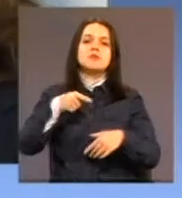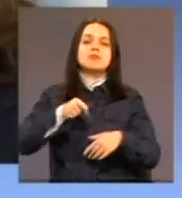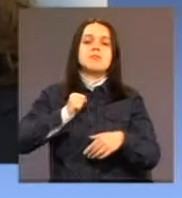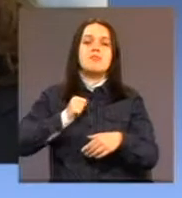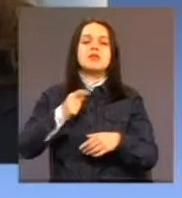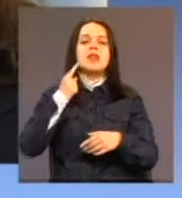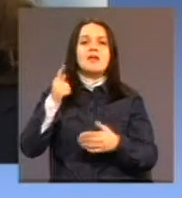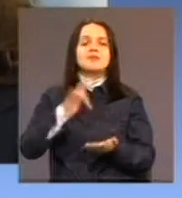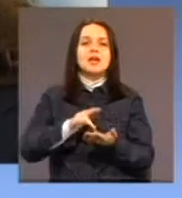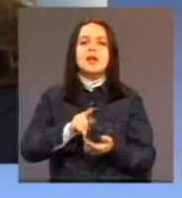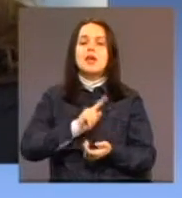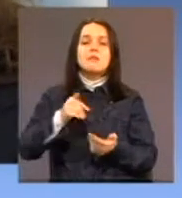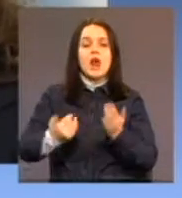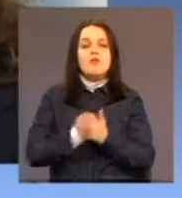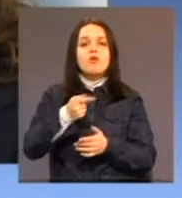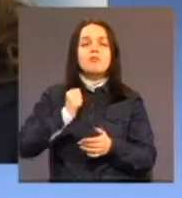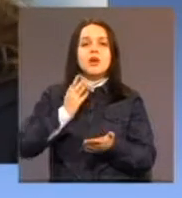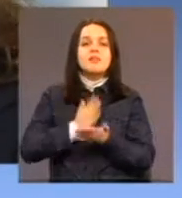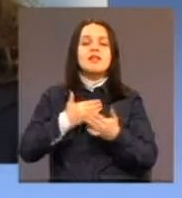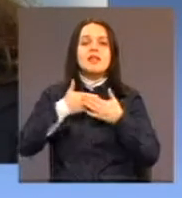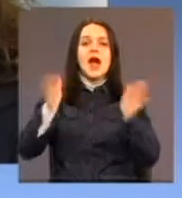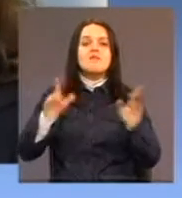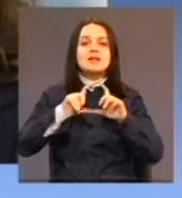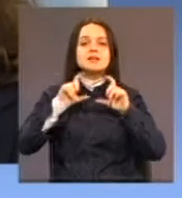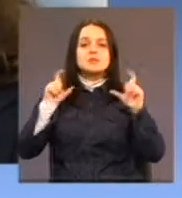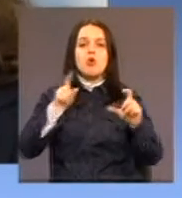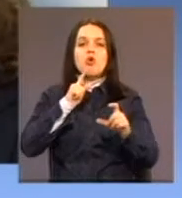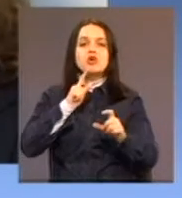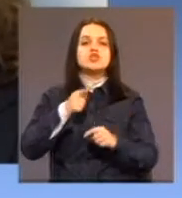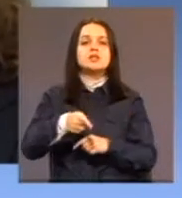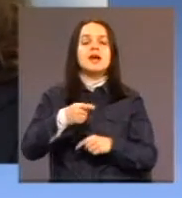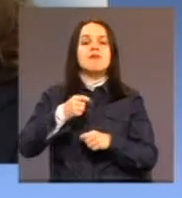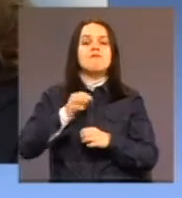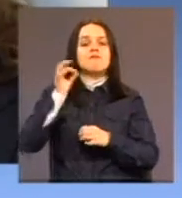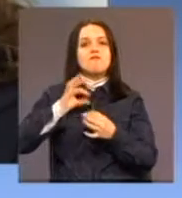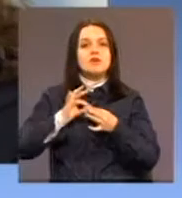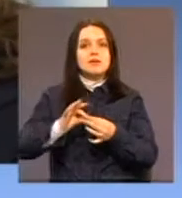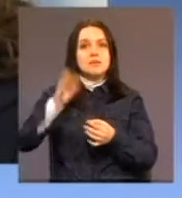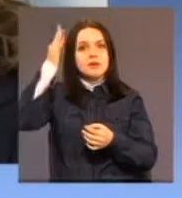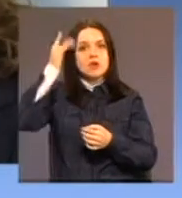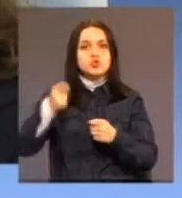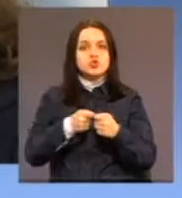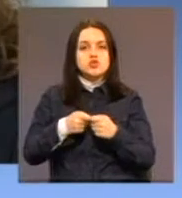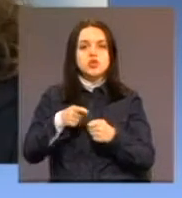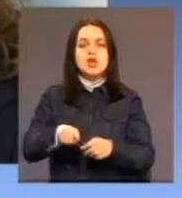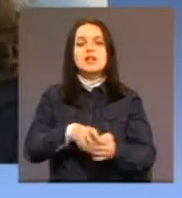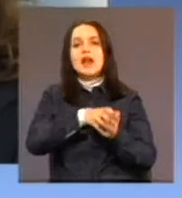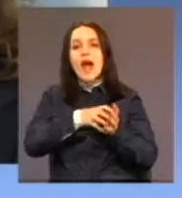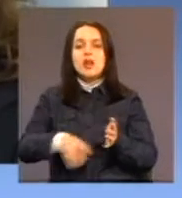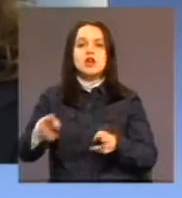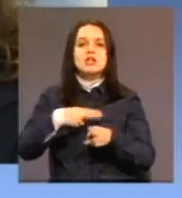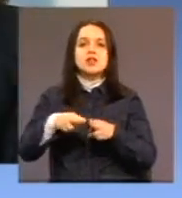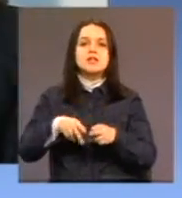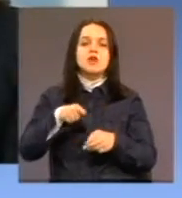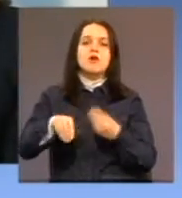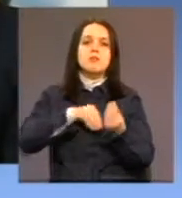moraju biti javna institucija o kojoj će se prije svega voditi brigu društvo da je to trajno rješenje za ove porodice, za ovu